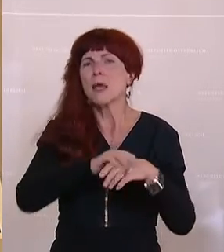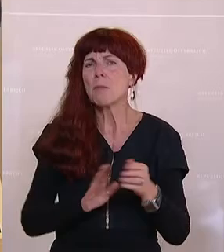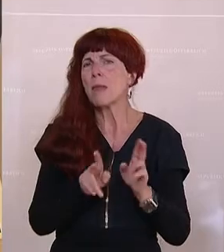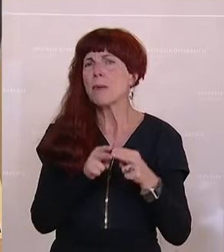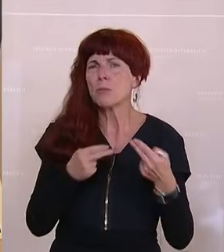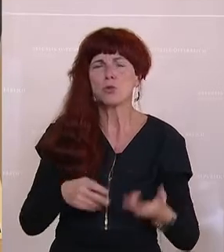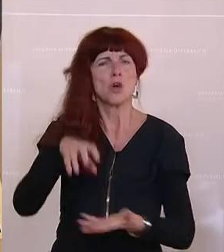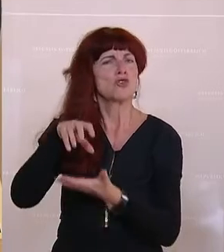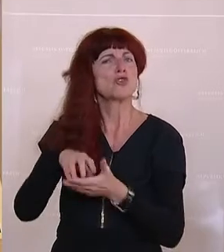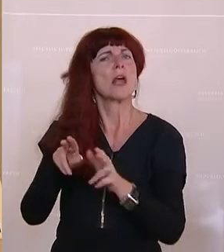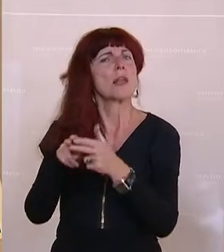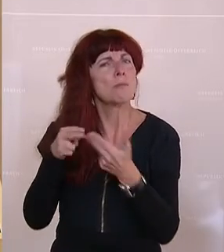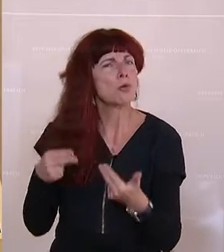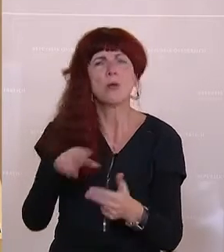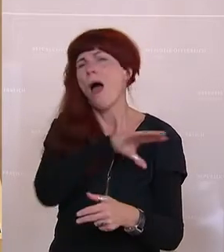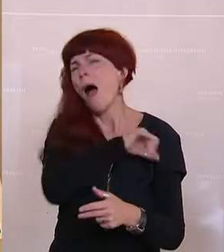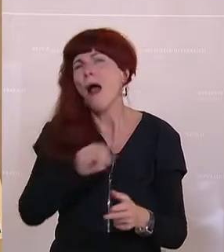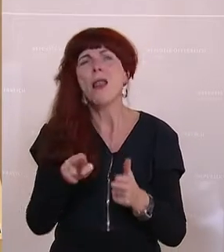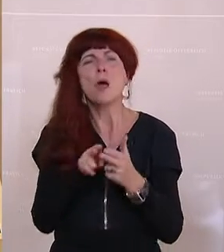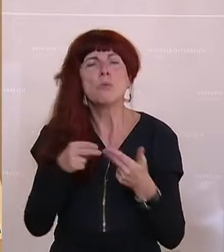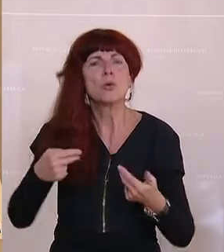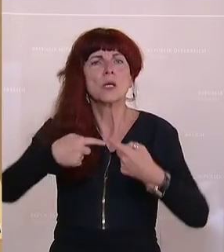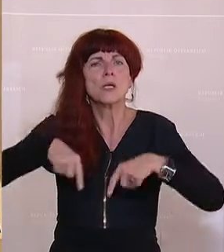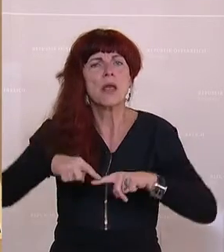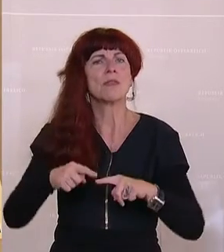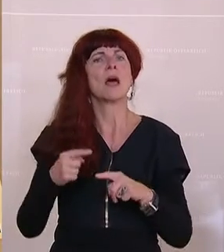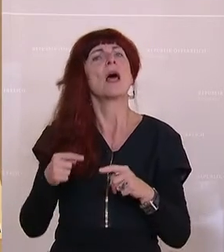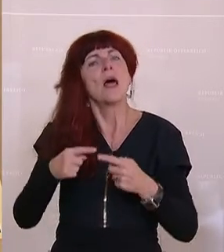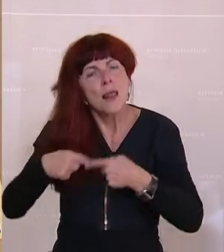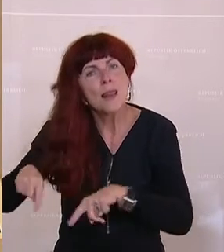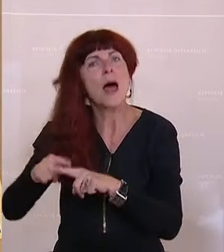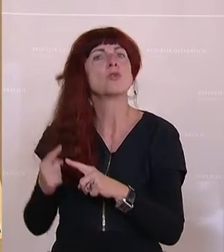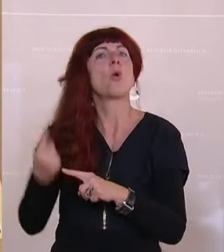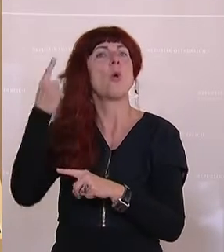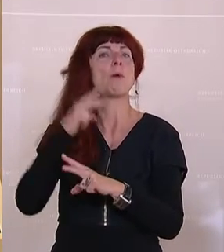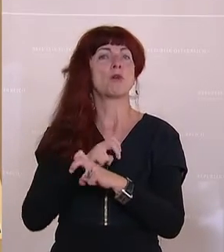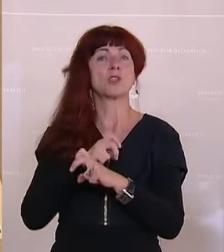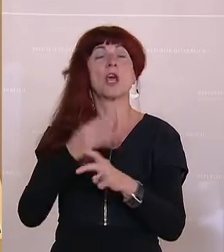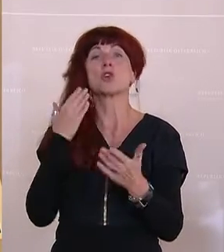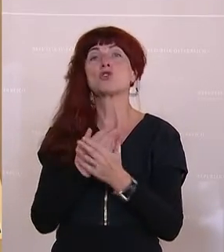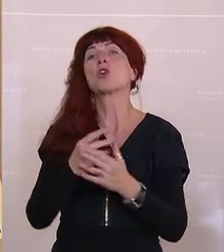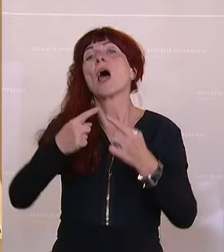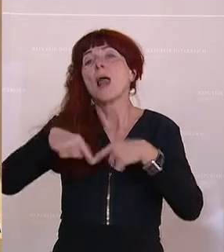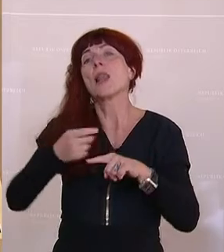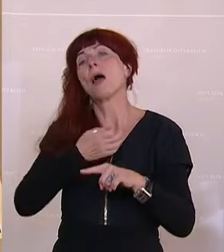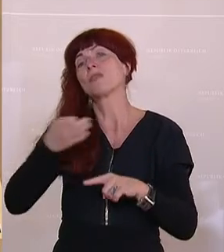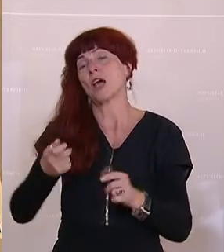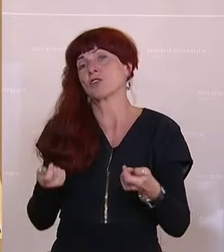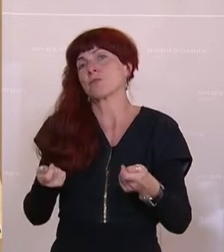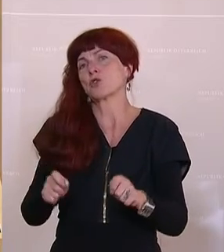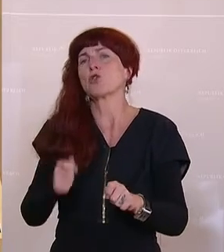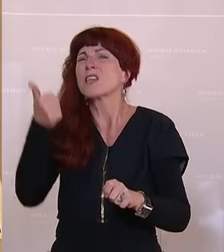Städtebund, alle Bundesländer, das Land Oberösterreich hat sogar einen einstimmigen Landtagsbeschluss gefasst, wo sie die